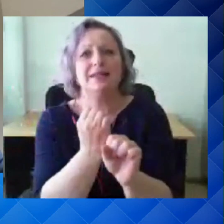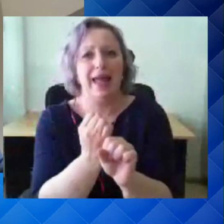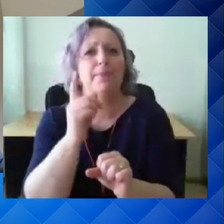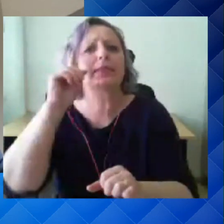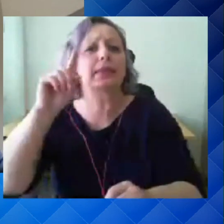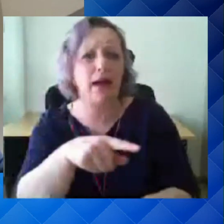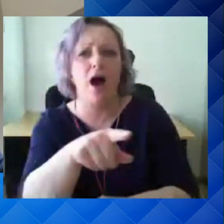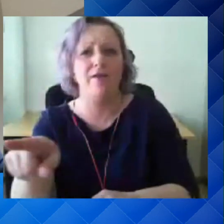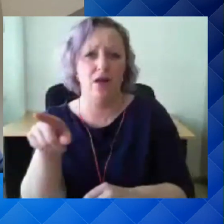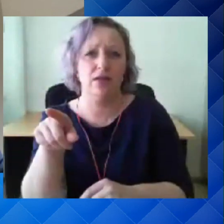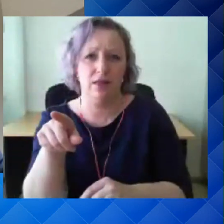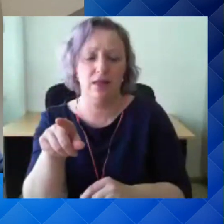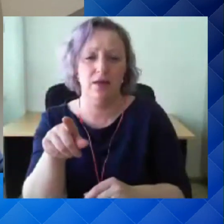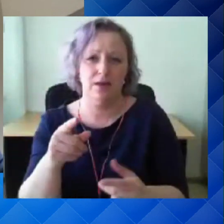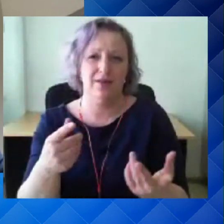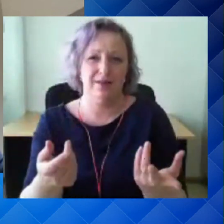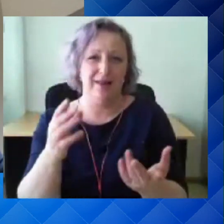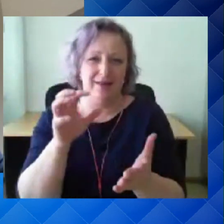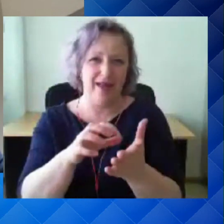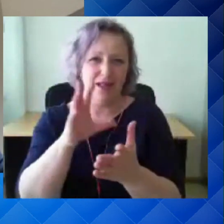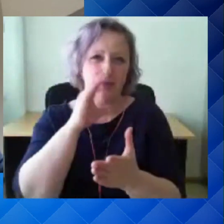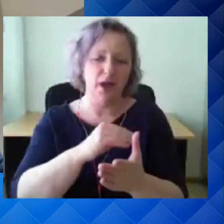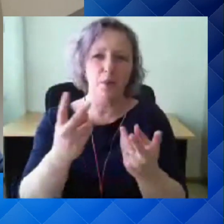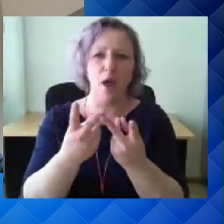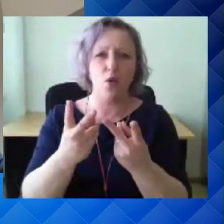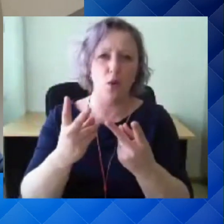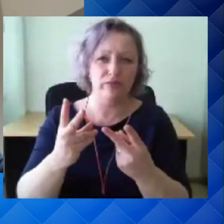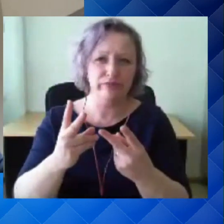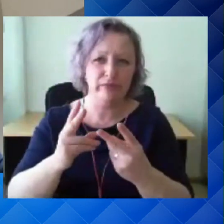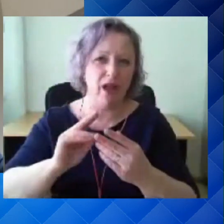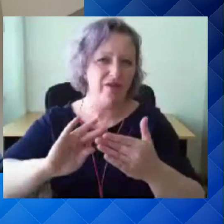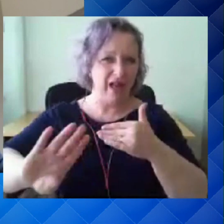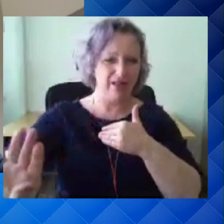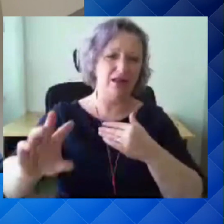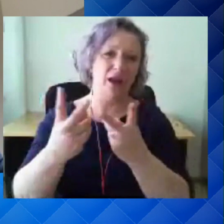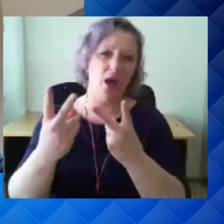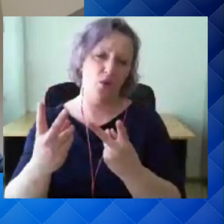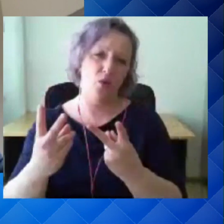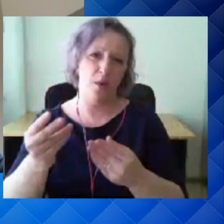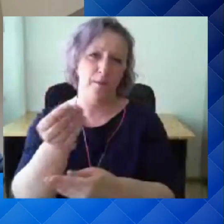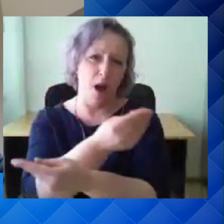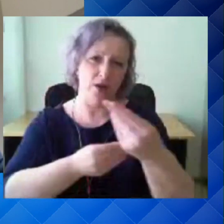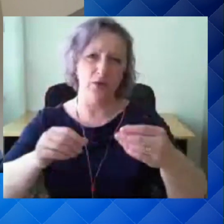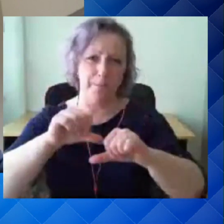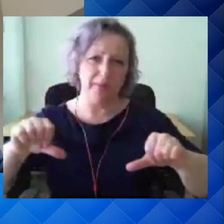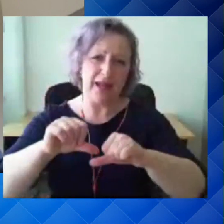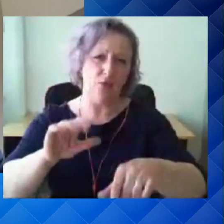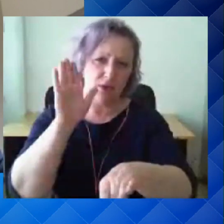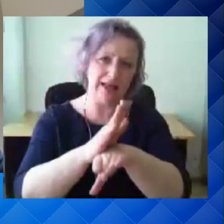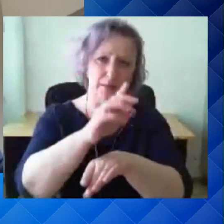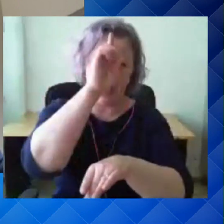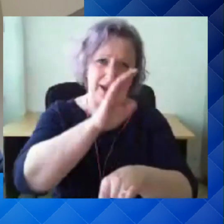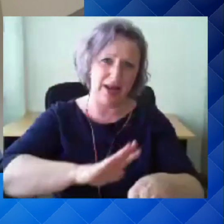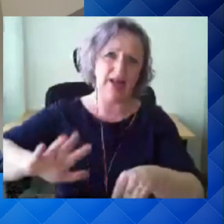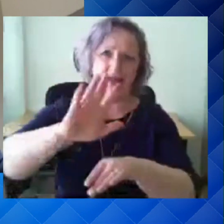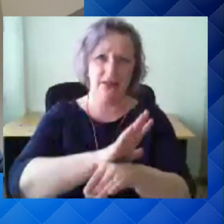selliste suure sootsiaalmaandustiku mõju ka piirangute ja kehtestamise riigis, et see